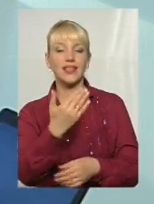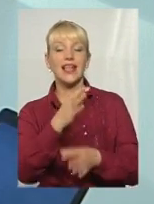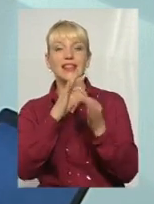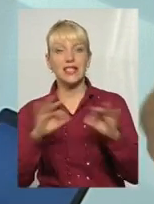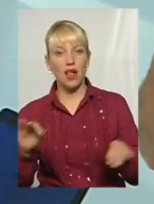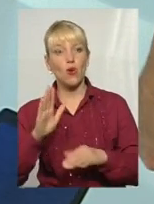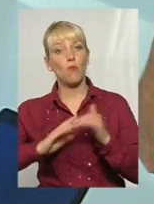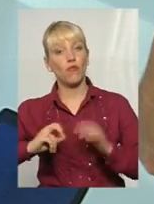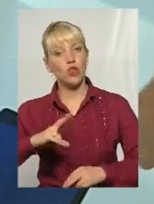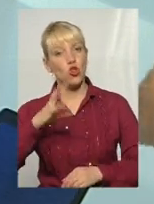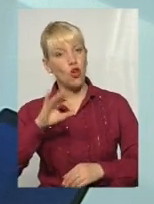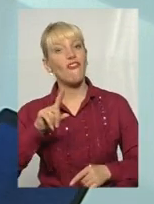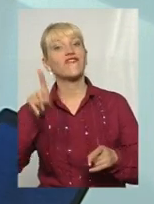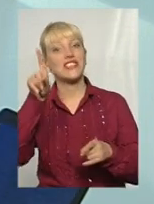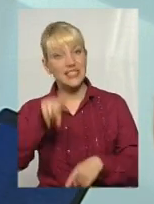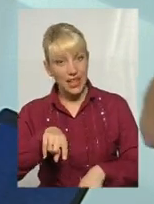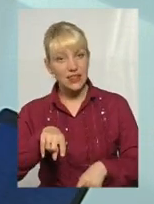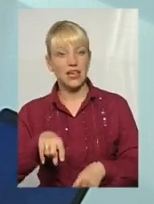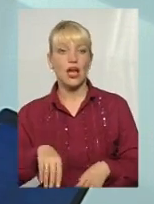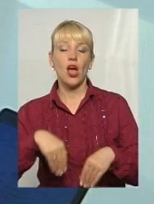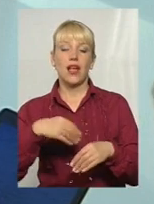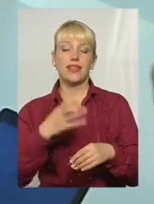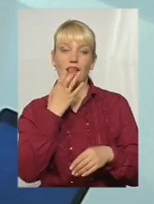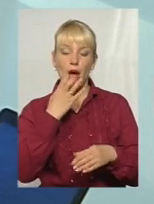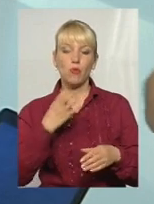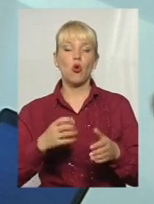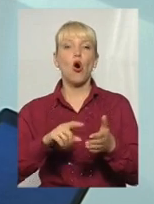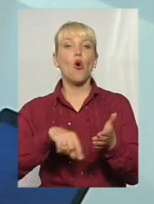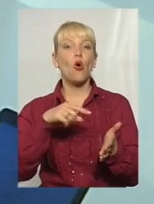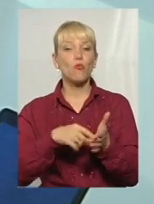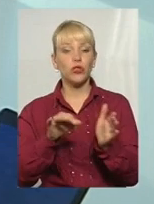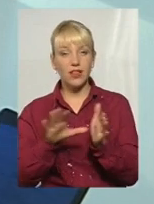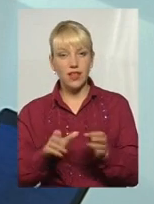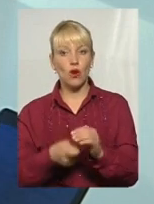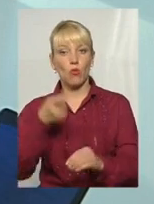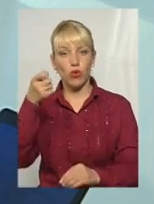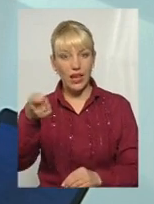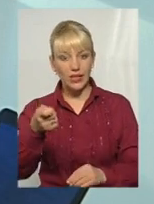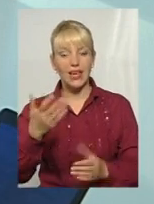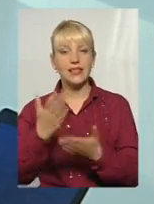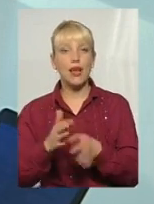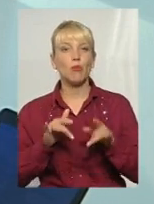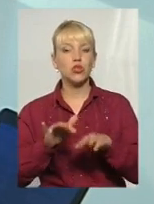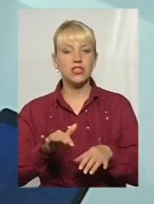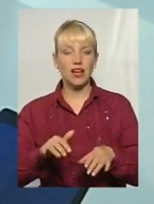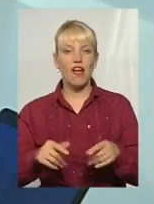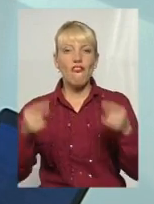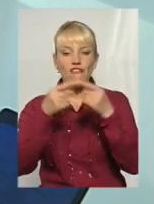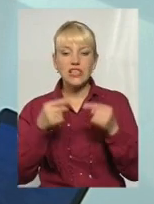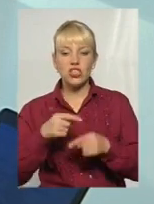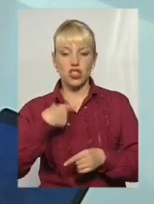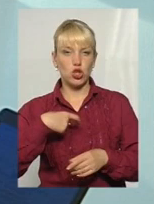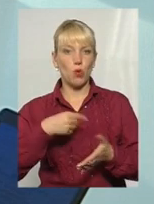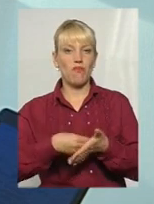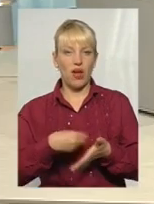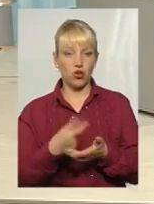все-таки подає теплокомуненерго, подає водоканал, є процедура визначення собівартості, тому тут є